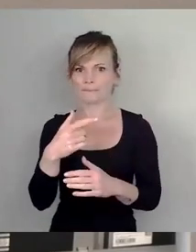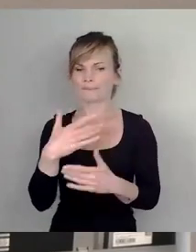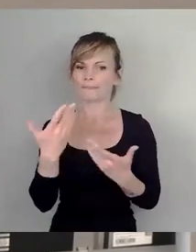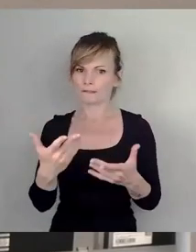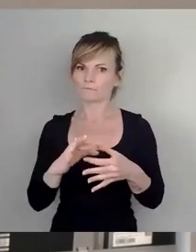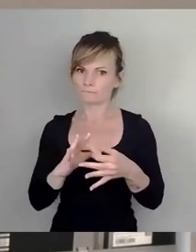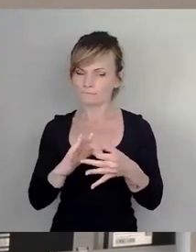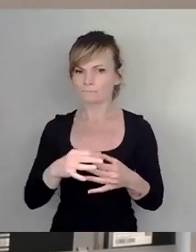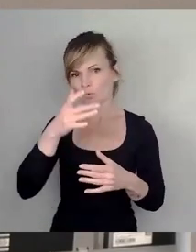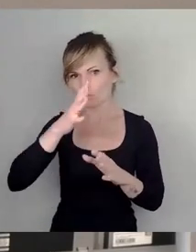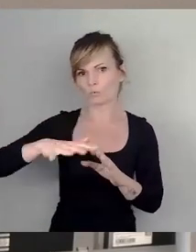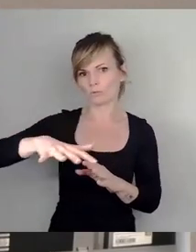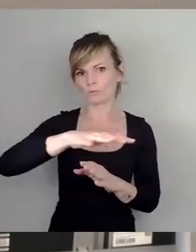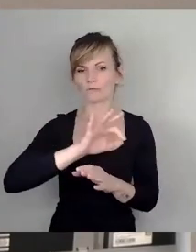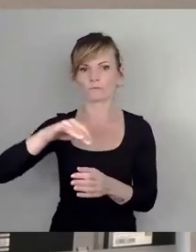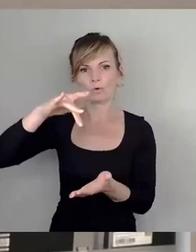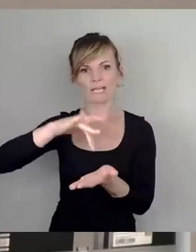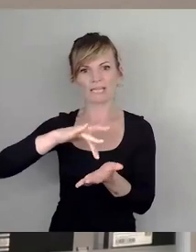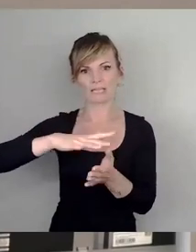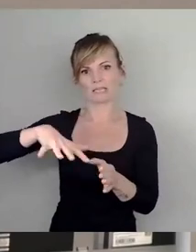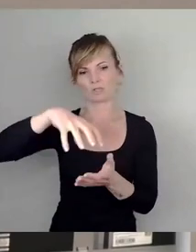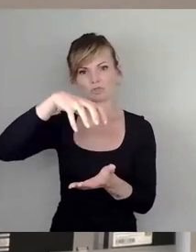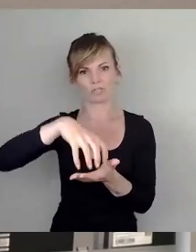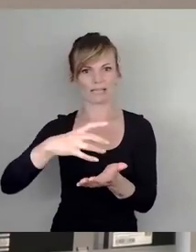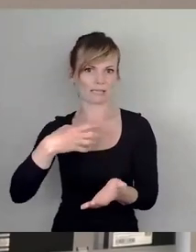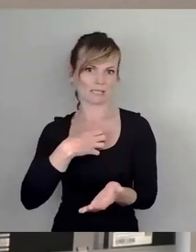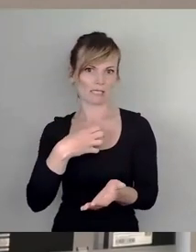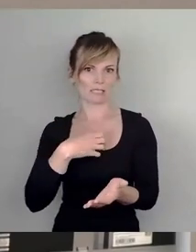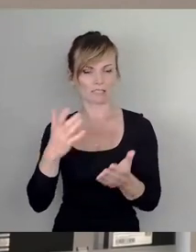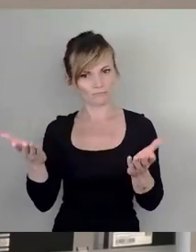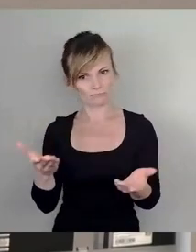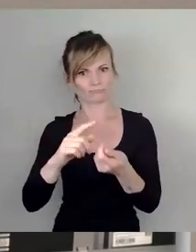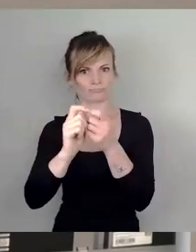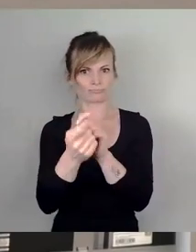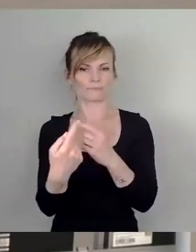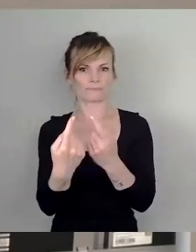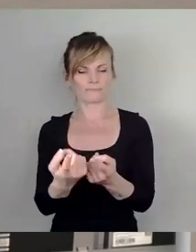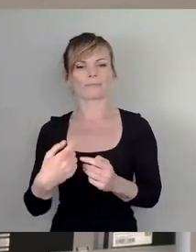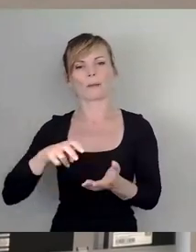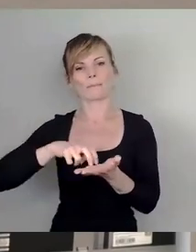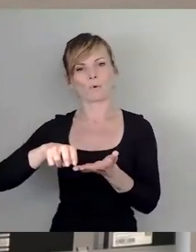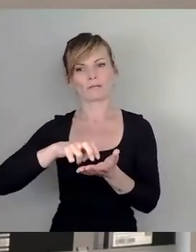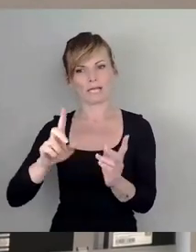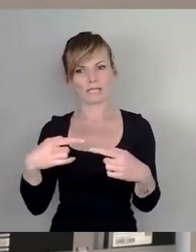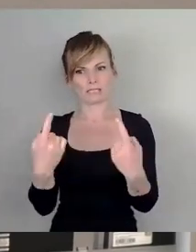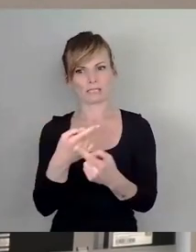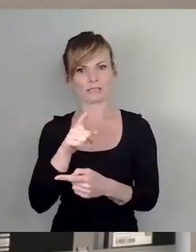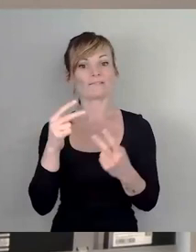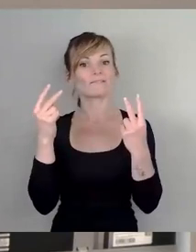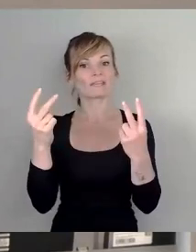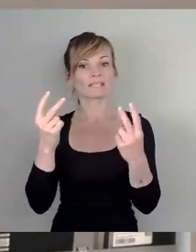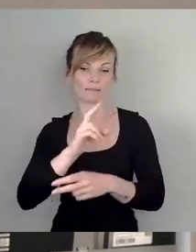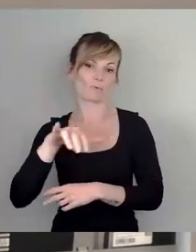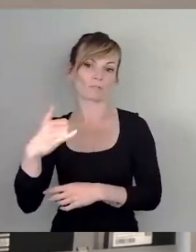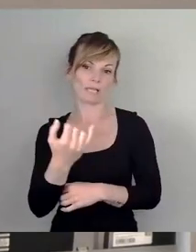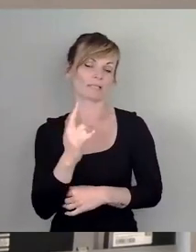Innenstadt auch voranzubringen. Ich will an der Stelle auch sagen, der Promenadenring ist ein wichtiges Projekt. Ich glaube, wir müssen aber auch insgesamt